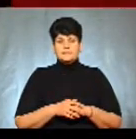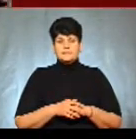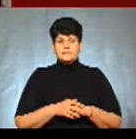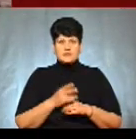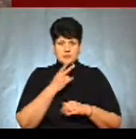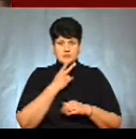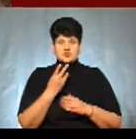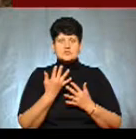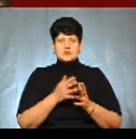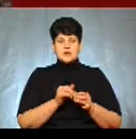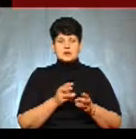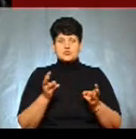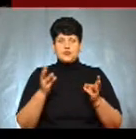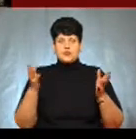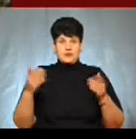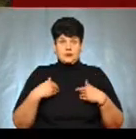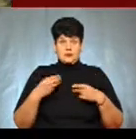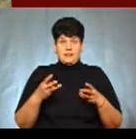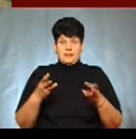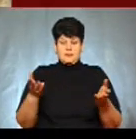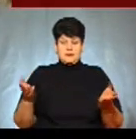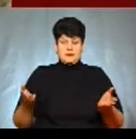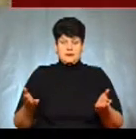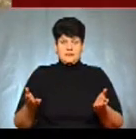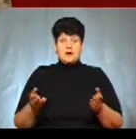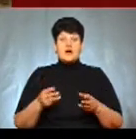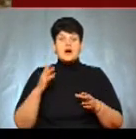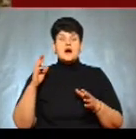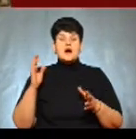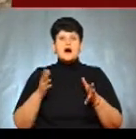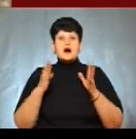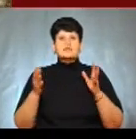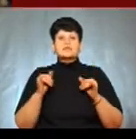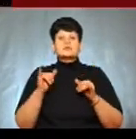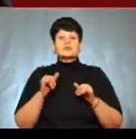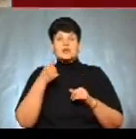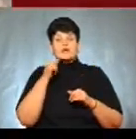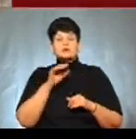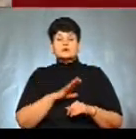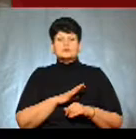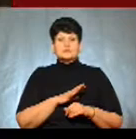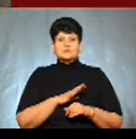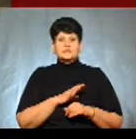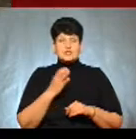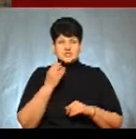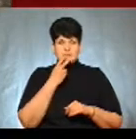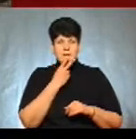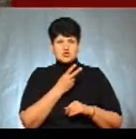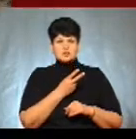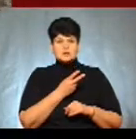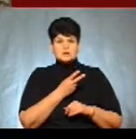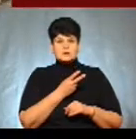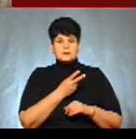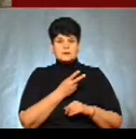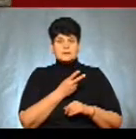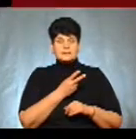Ну, ти бачиш, скільки згоріло вода? А я туди не полив, бачиш, мене не полив. Відан, ти знаєш, куди вітер дув? Вчора. Дивись, ще хвиля, ти бачиш, куди хвиля йде?